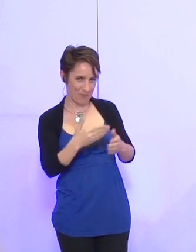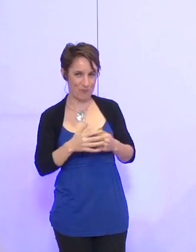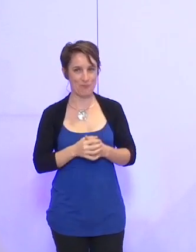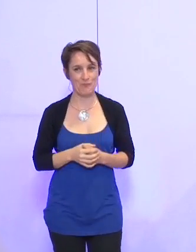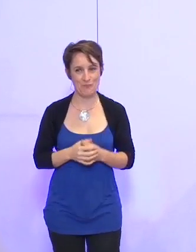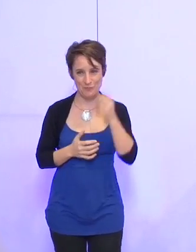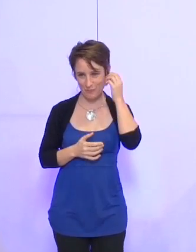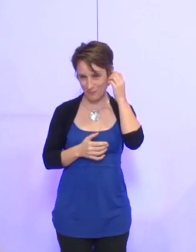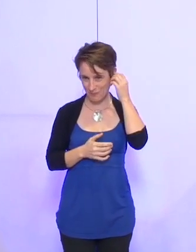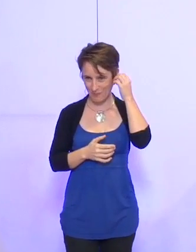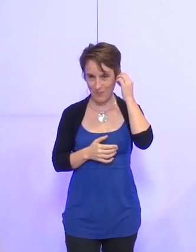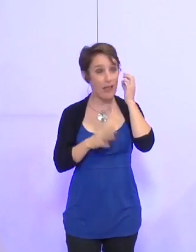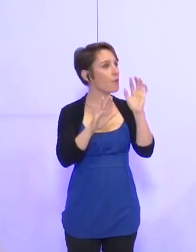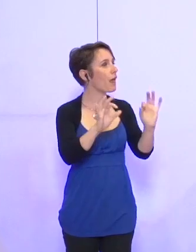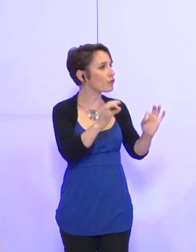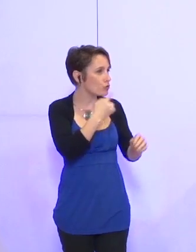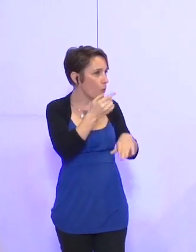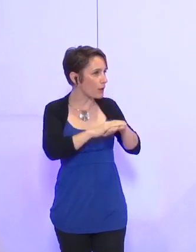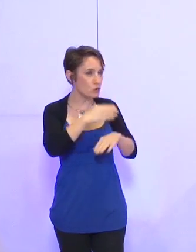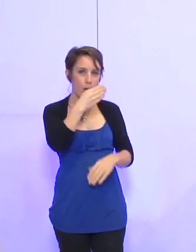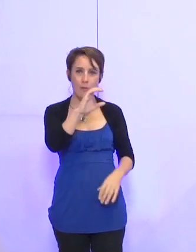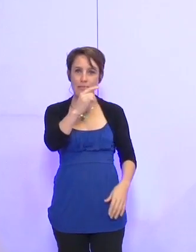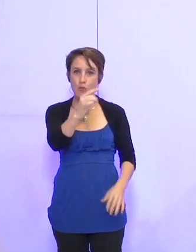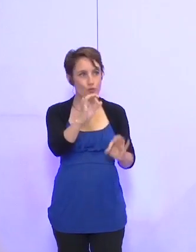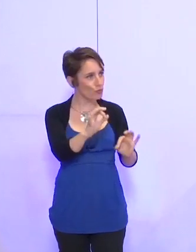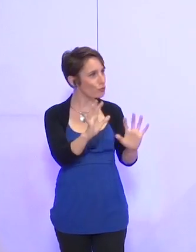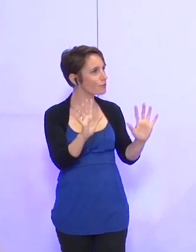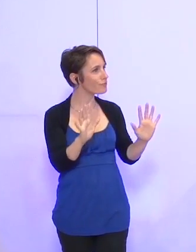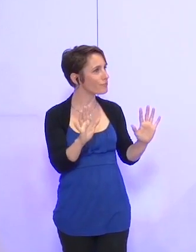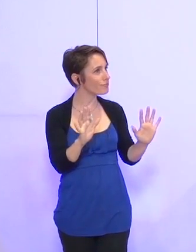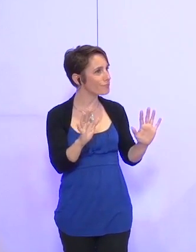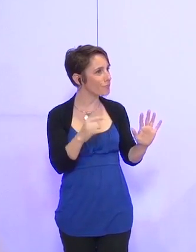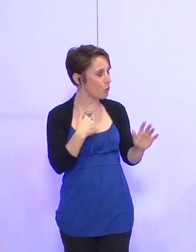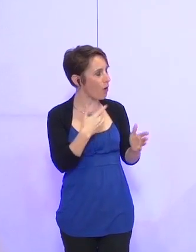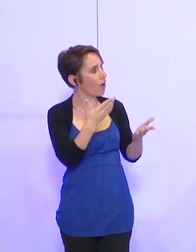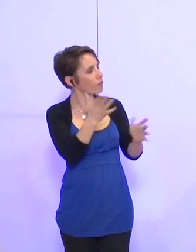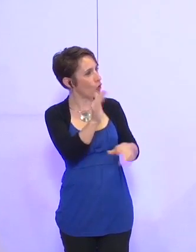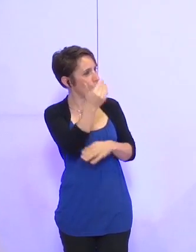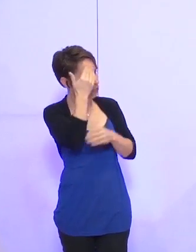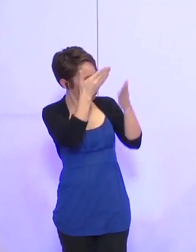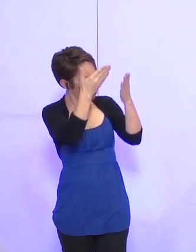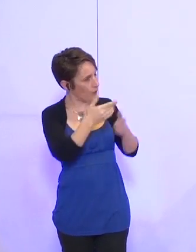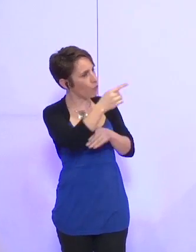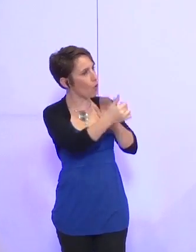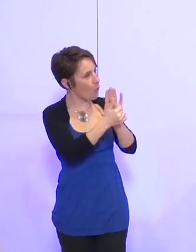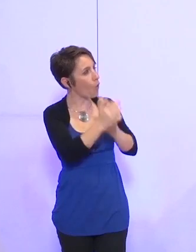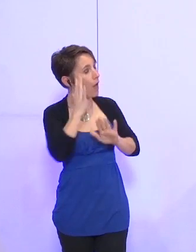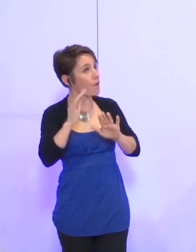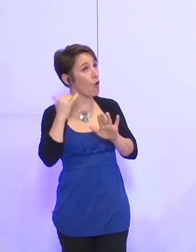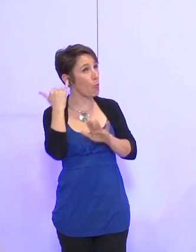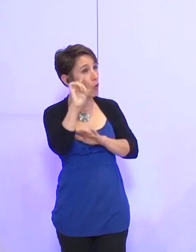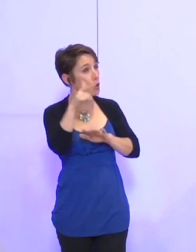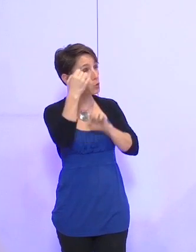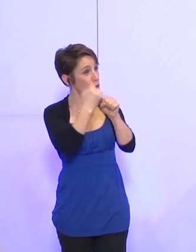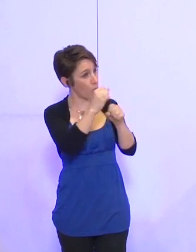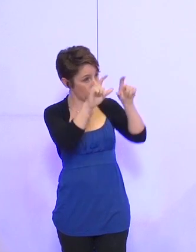Oui, mais là, on parlait MC2. Du coup, je reconnaissais les 12 années où vous aviez été président.